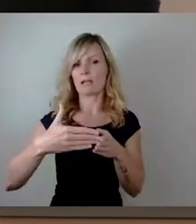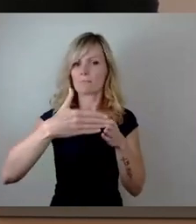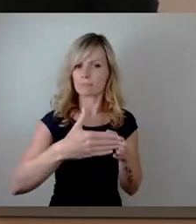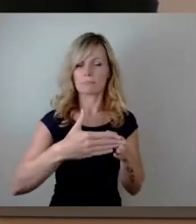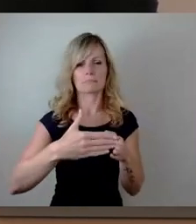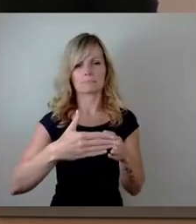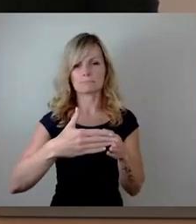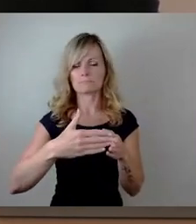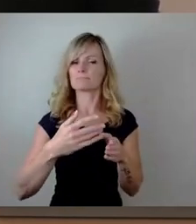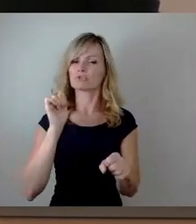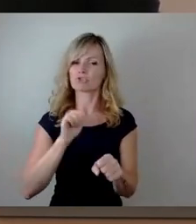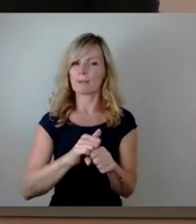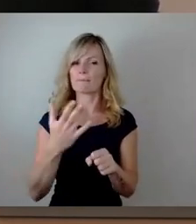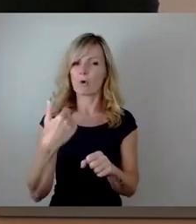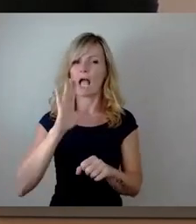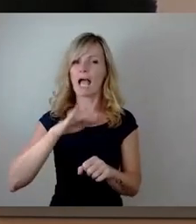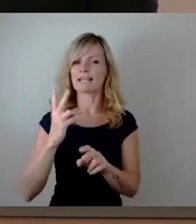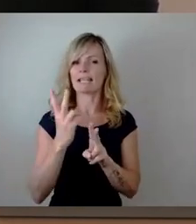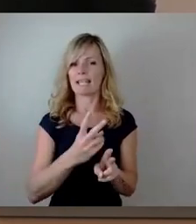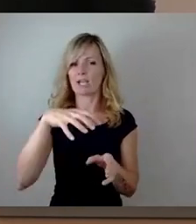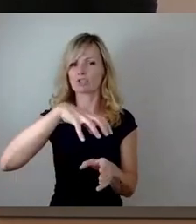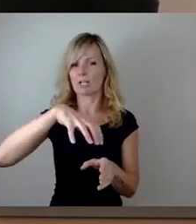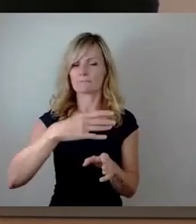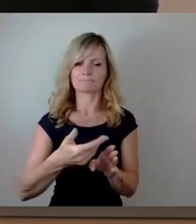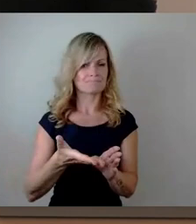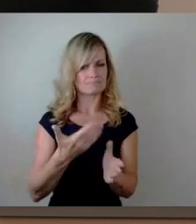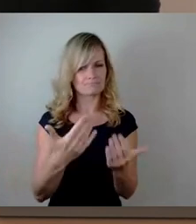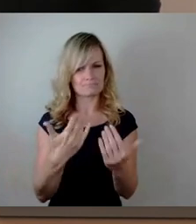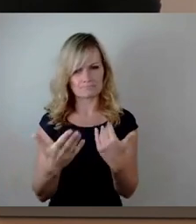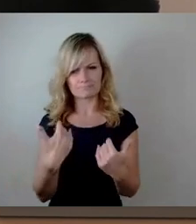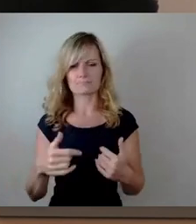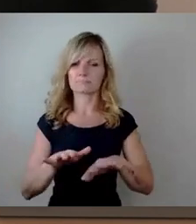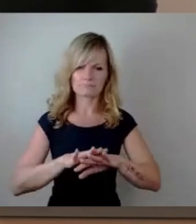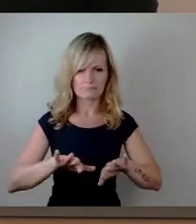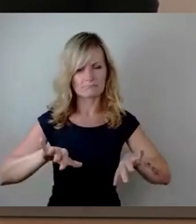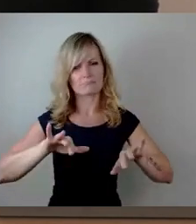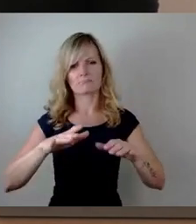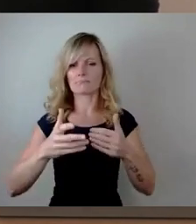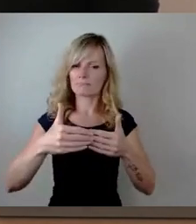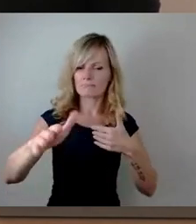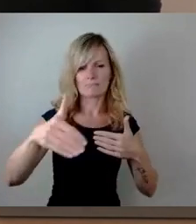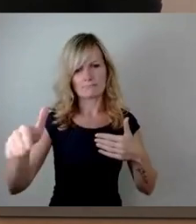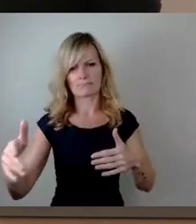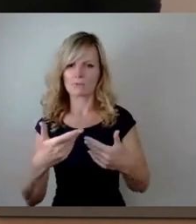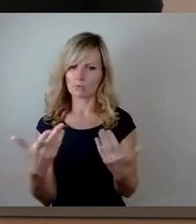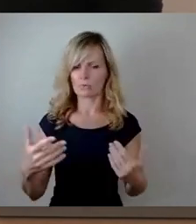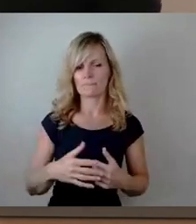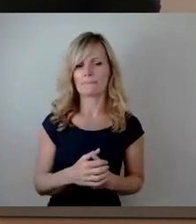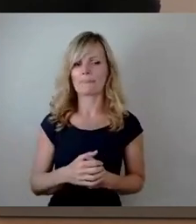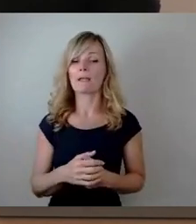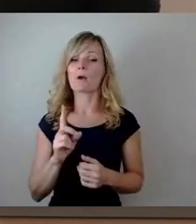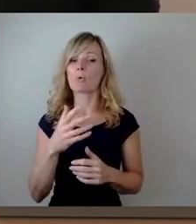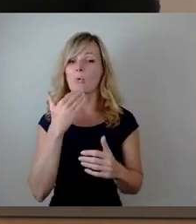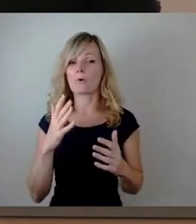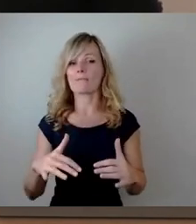das Hochwasser und es gibt eine ganz enge Kommunikation. Im Hochwasserfall selber, durch den gestiegenen Elbepegel unter den Brücken,